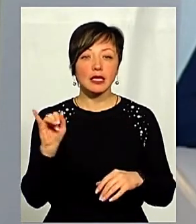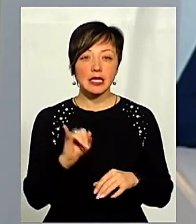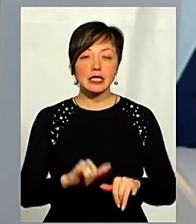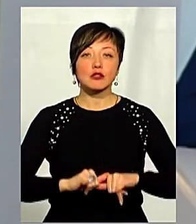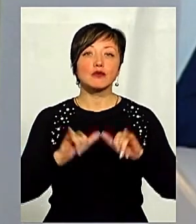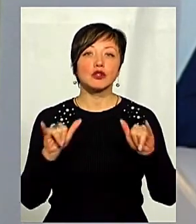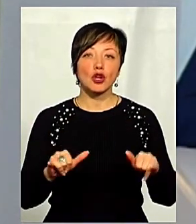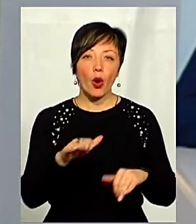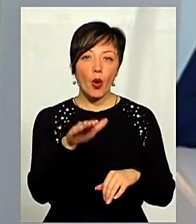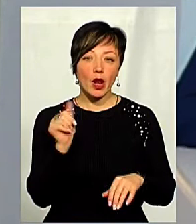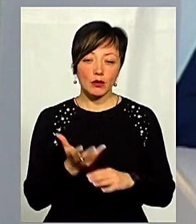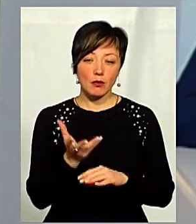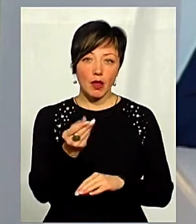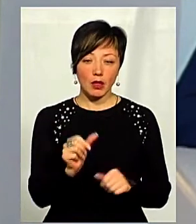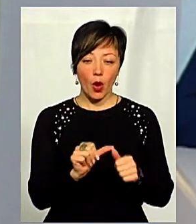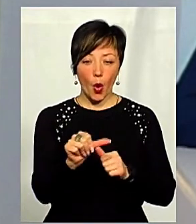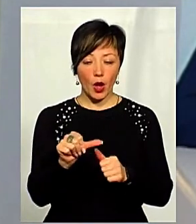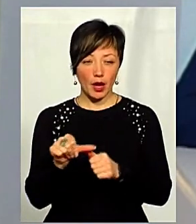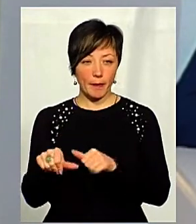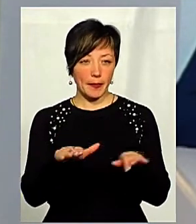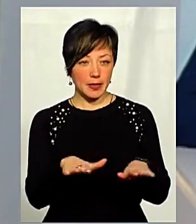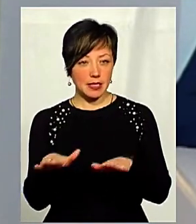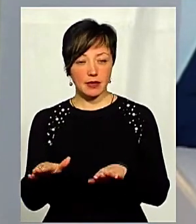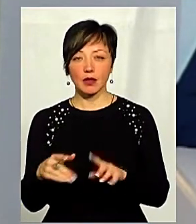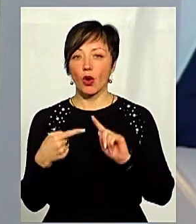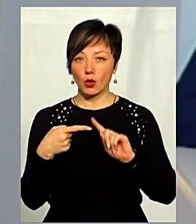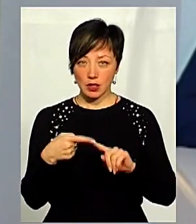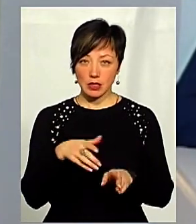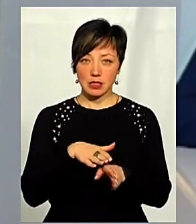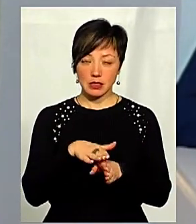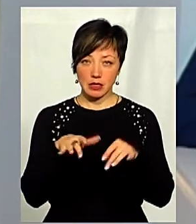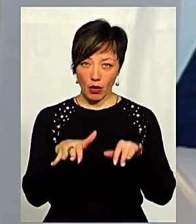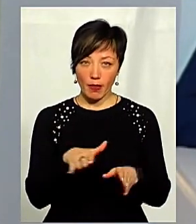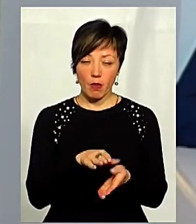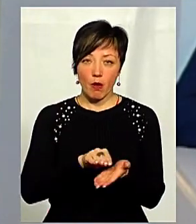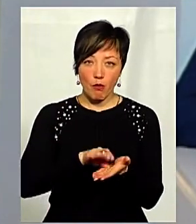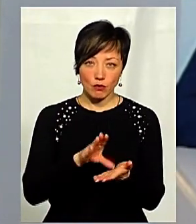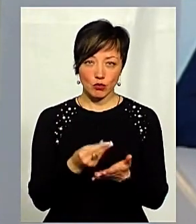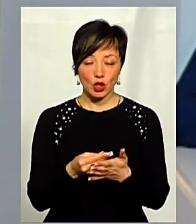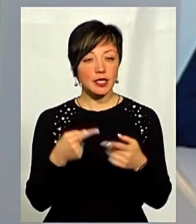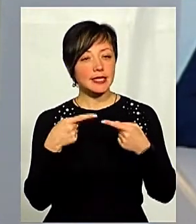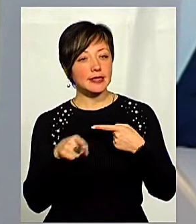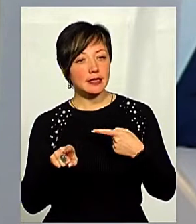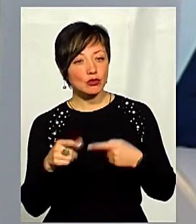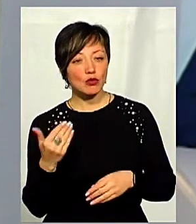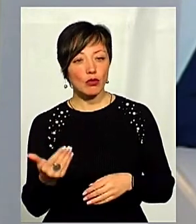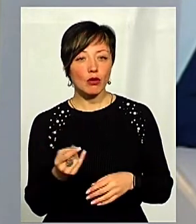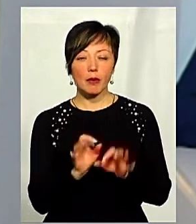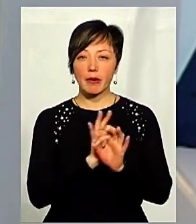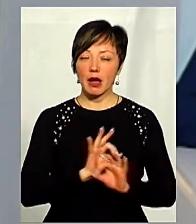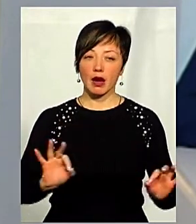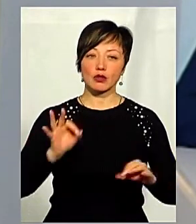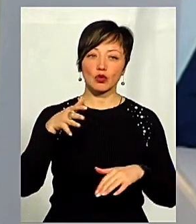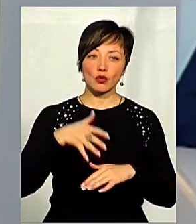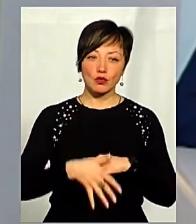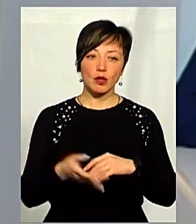збільшити орендну плату в окремій місцевості. Це як один з заходів на повністю бюджету. З іншої сторони, ми прекрасно розуміємо про